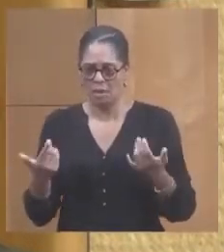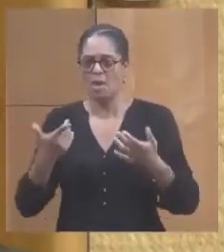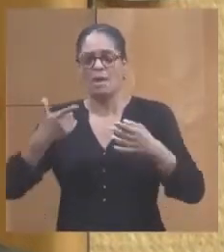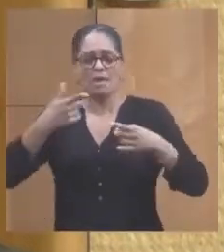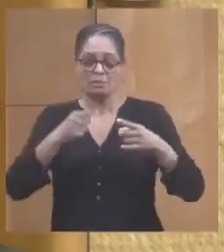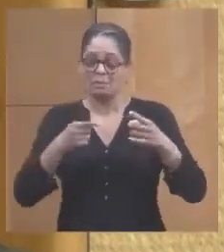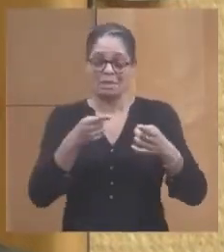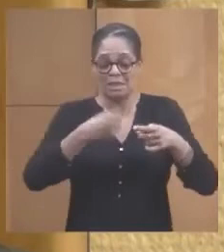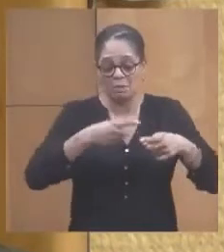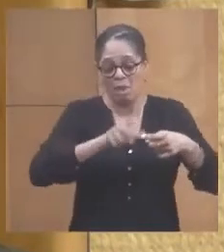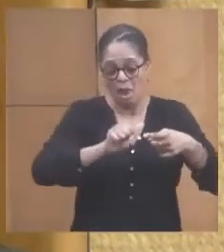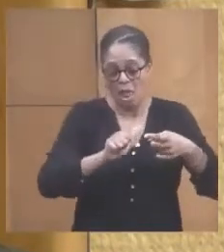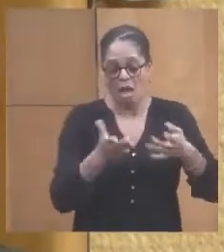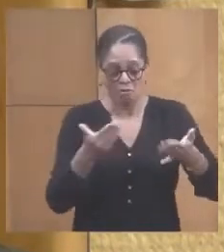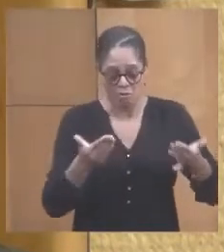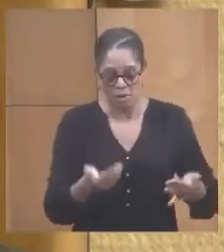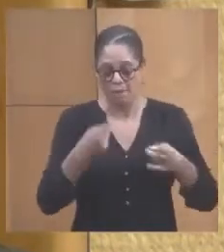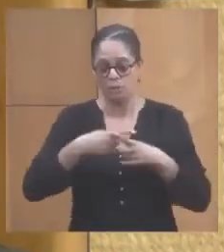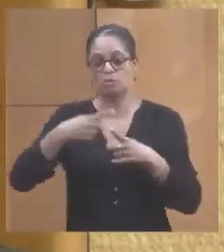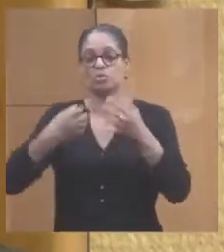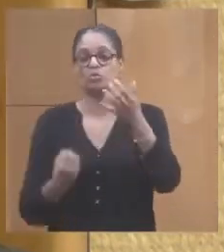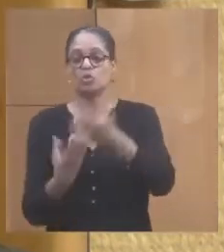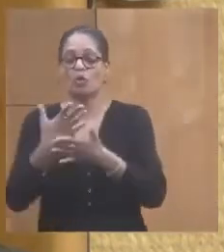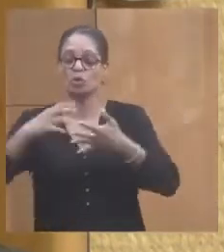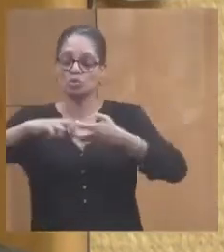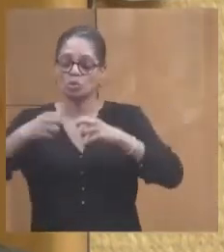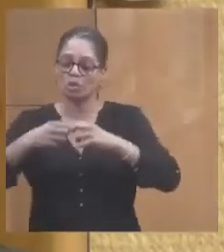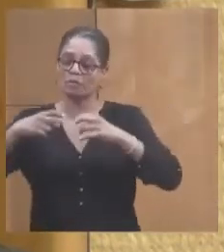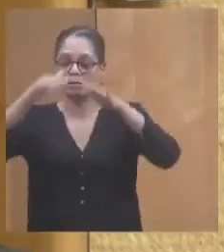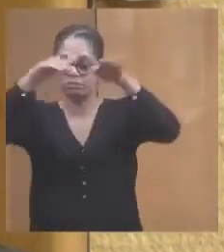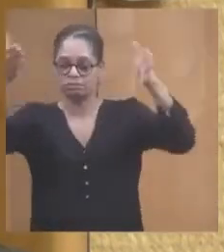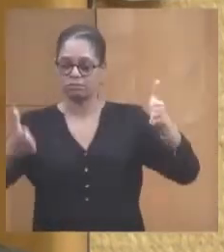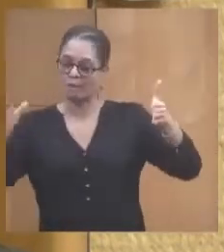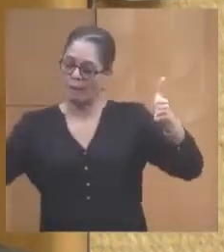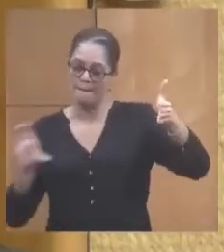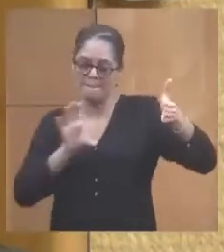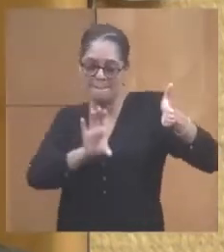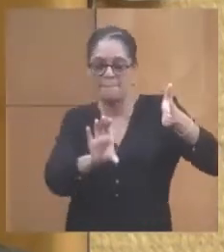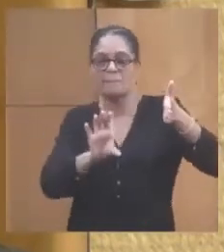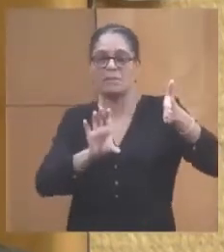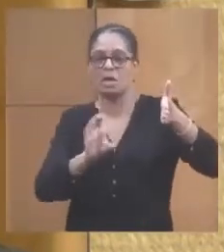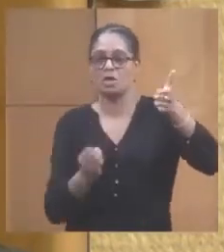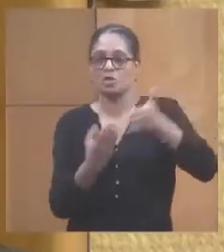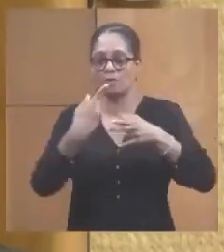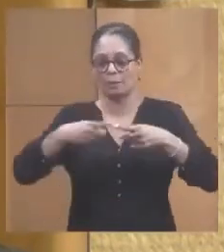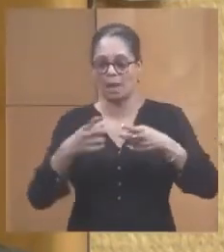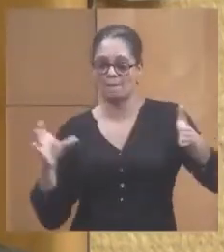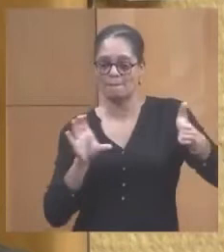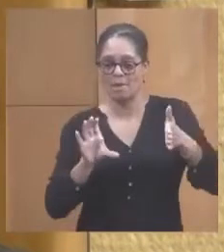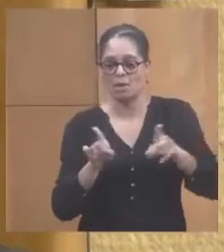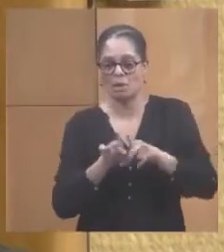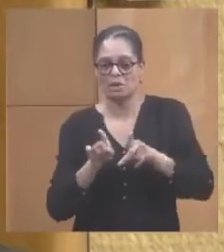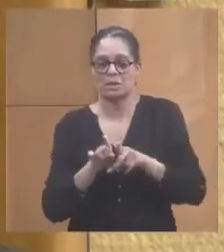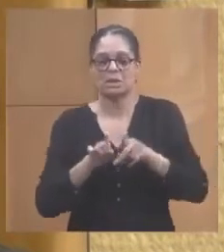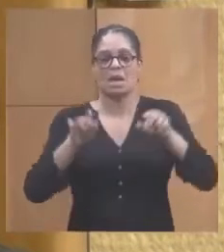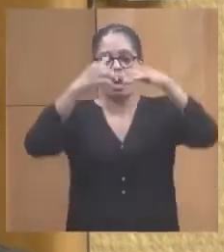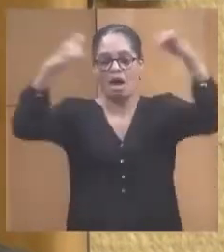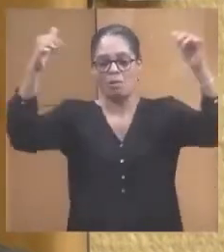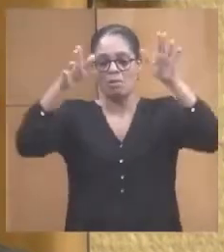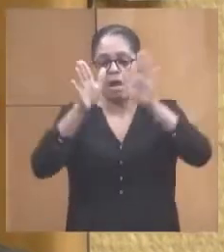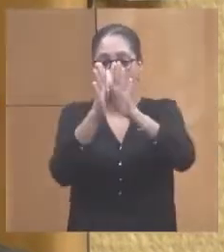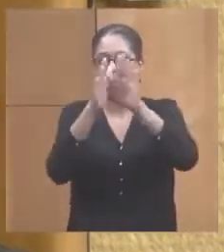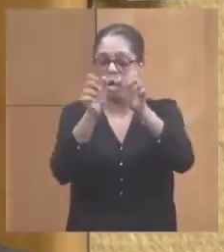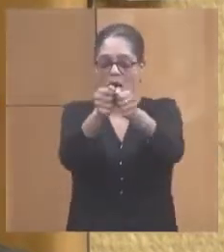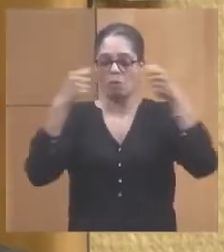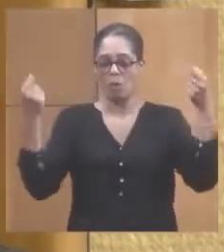équipements et d'adapter la structure porteuse métallique aux dimensions du nouveau matériel, d'effectuer une mise à jour des anciennes normes électriques ou